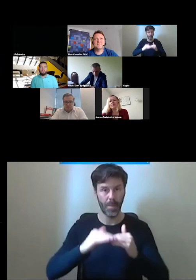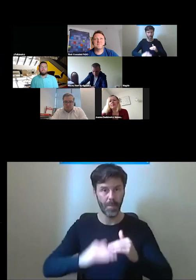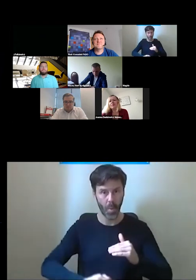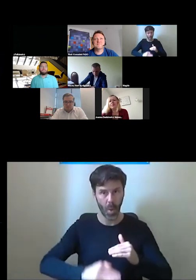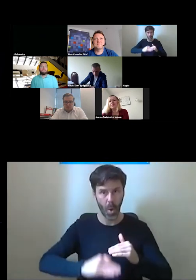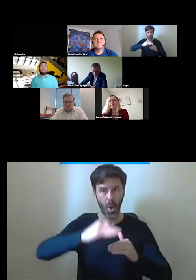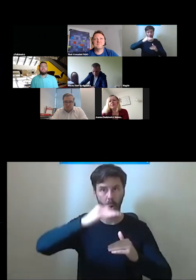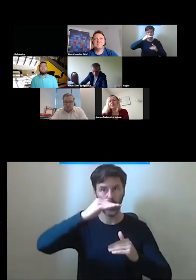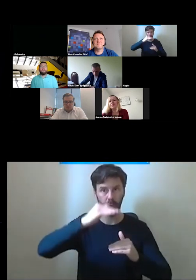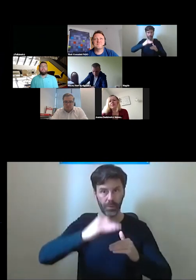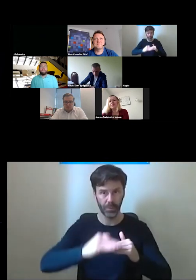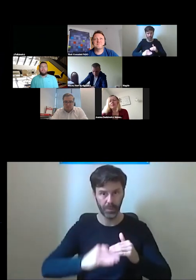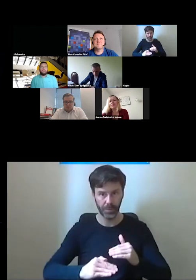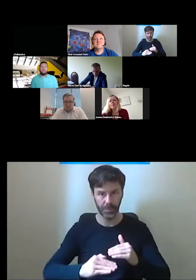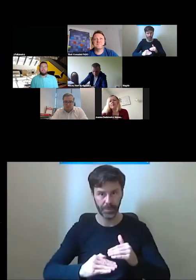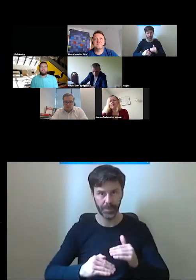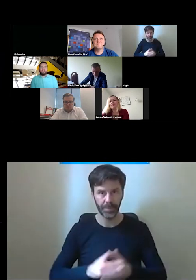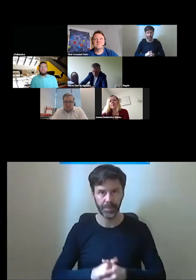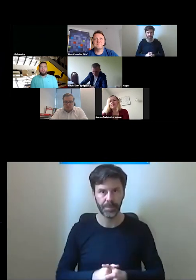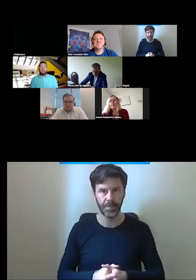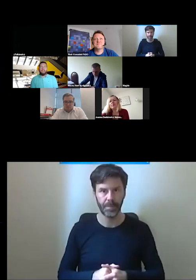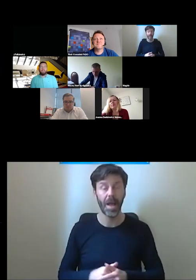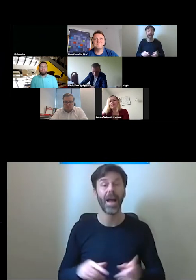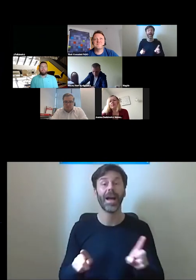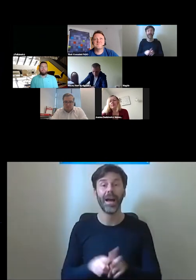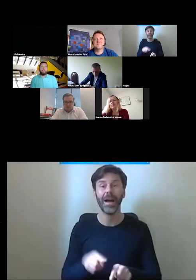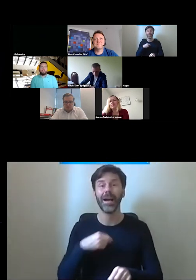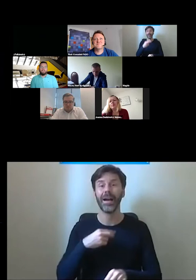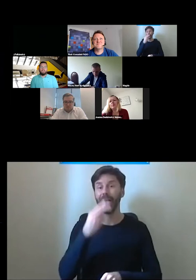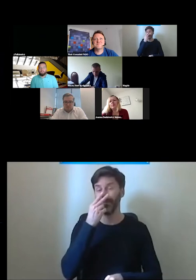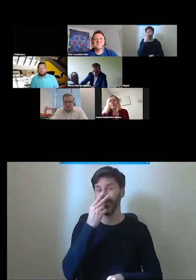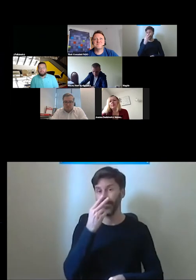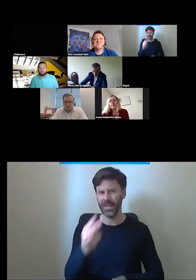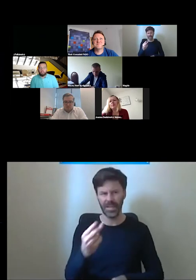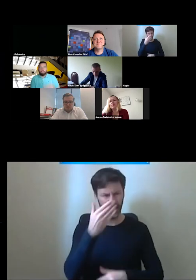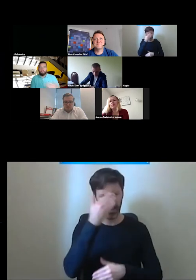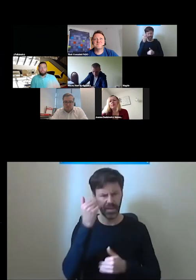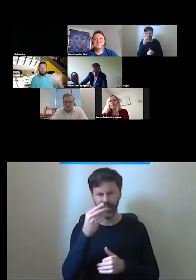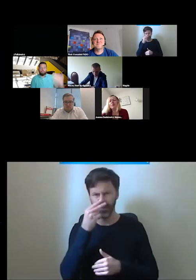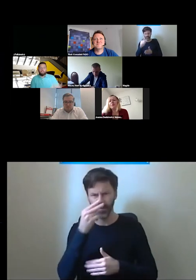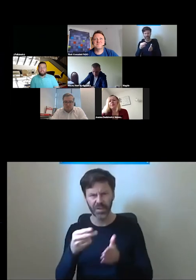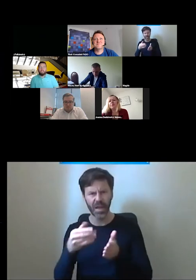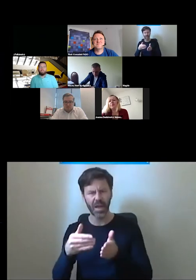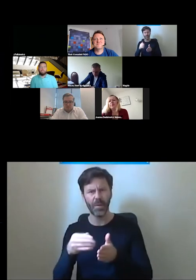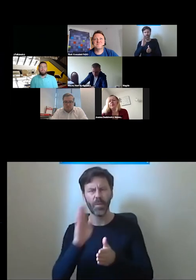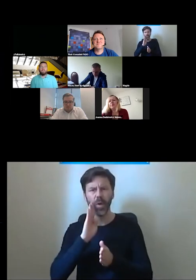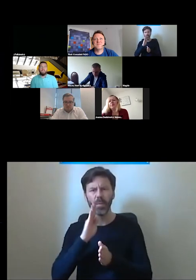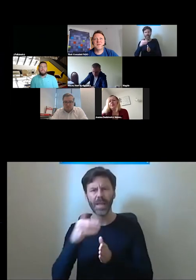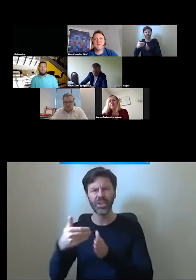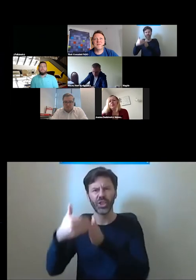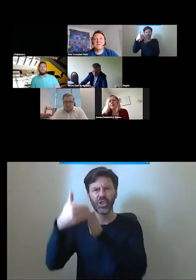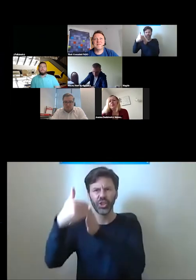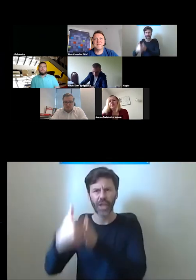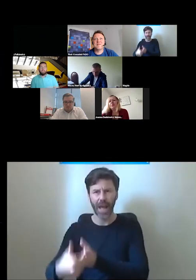widziałem rozwiązanie gdzie schody chowają się nie wiem w strop budynku czy w ścianę budynku